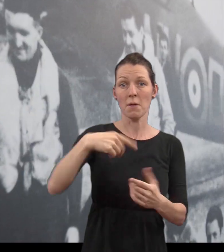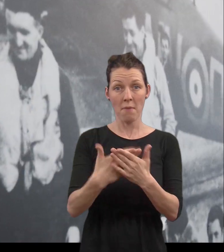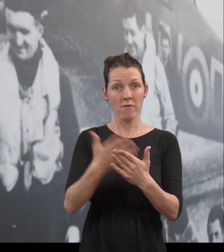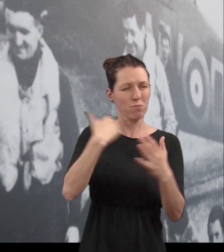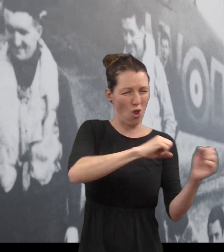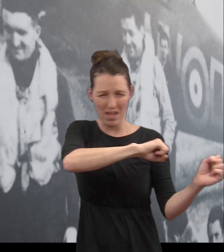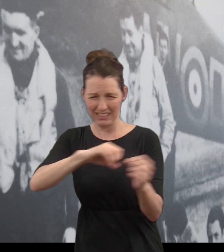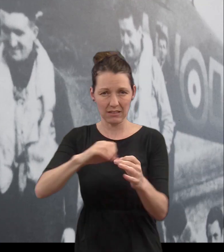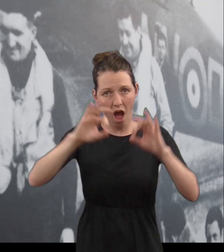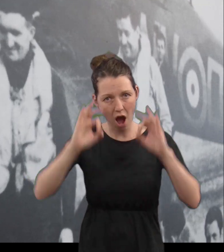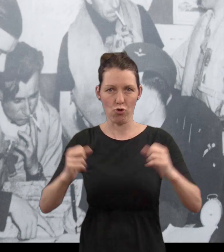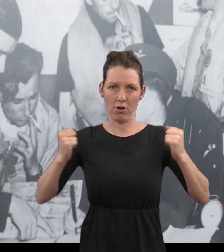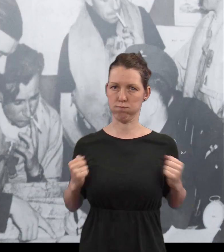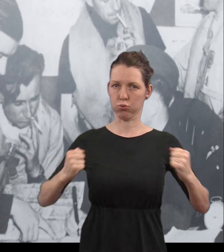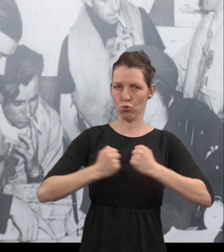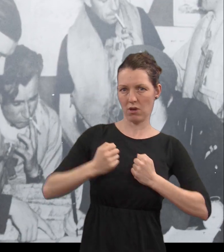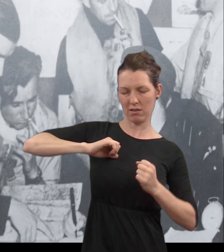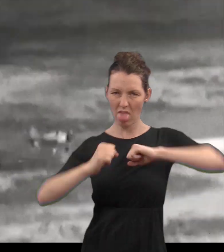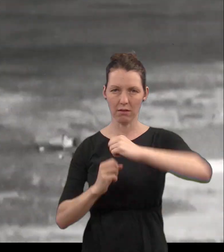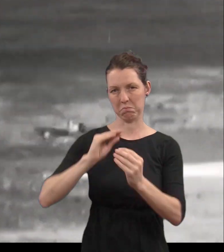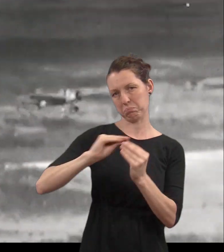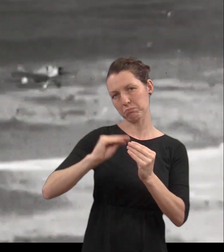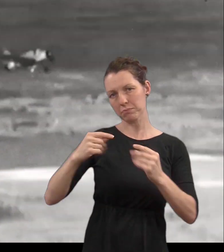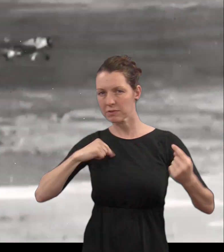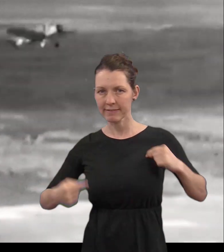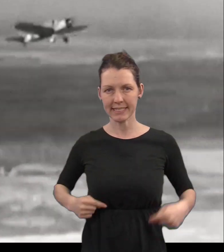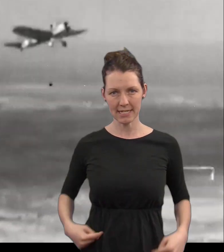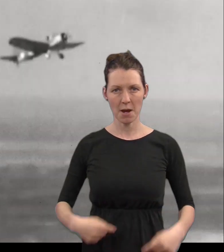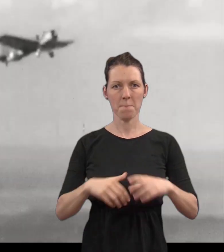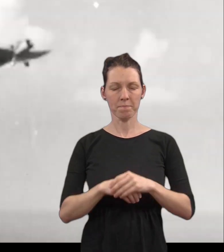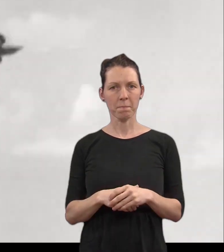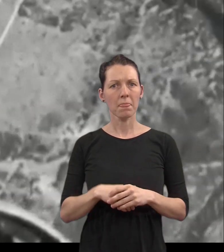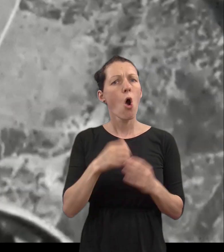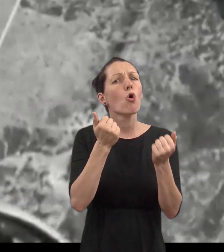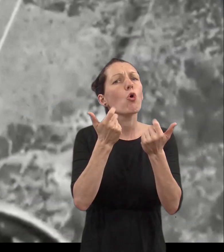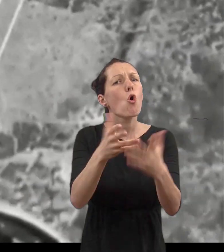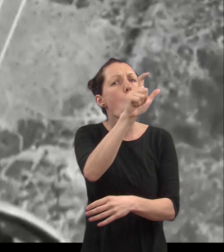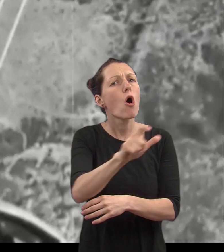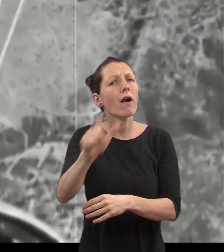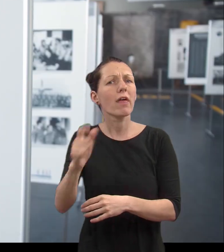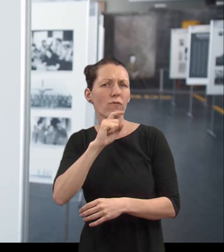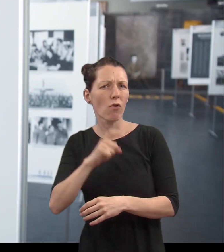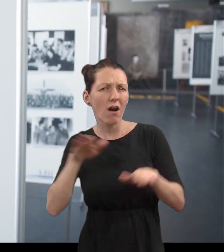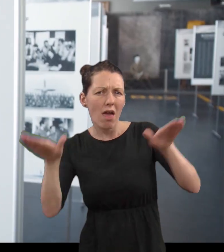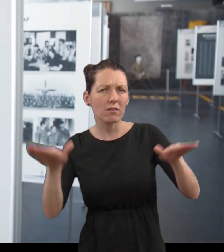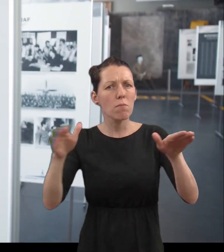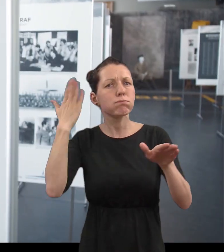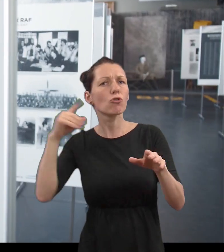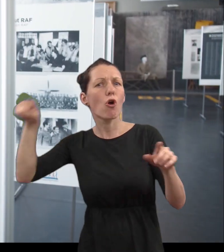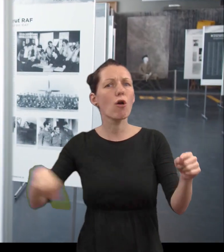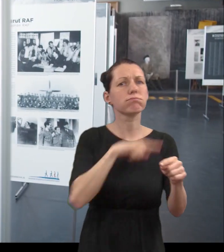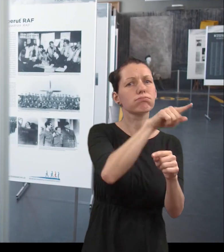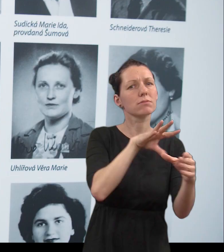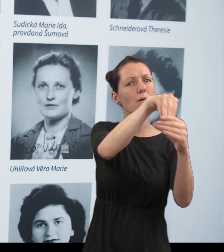půl tisíce československých mužů. Někteří z nich uměli létat už předtím, než vypukla druhá světová válka. Další se učili létat až